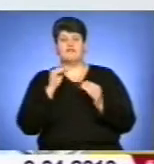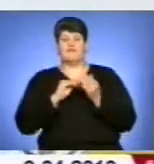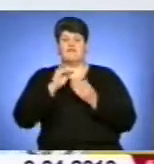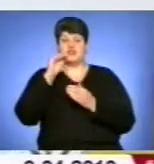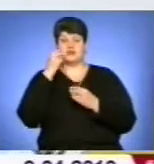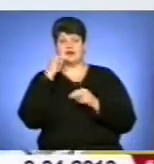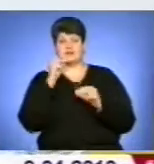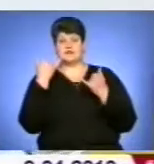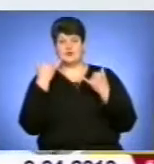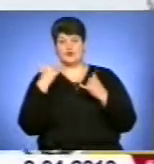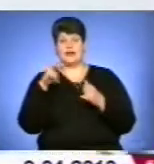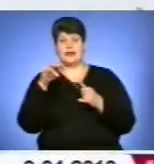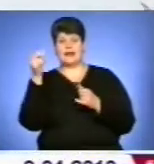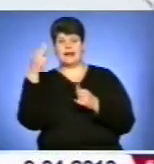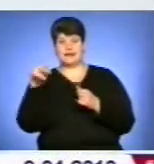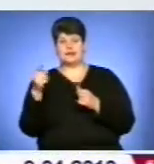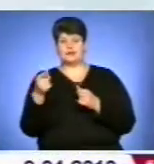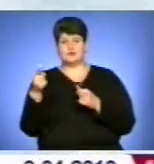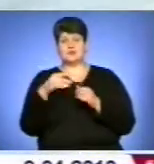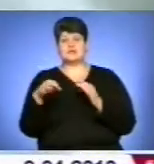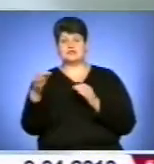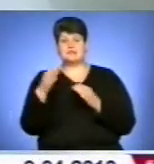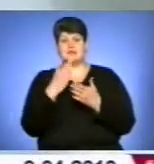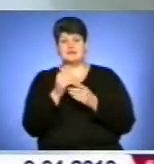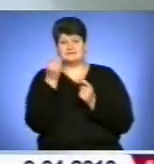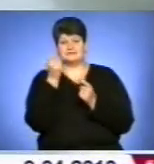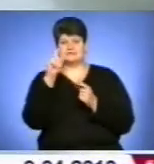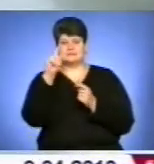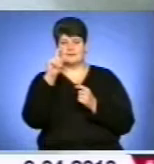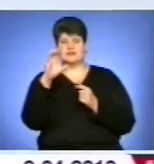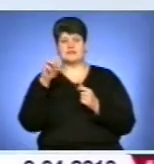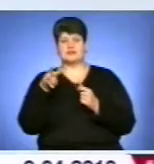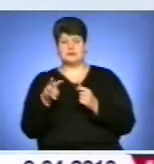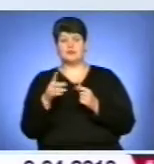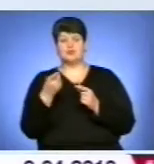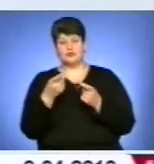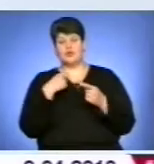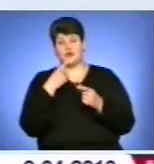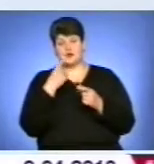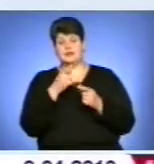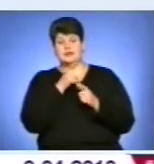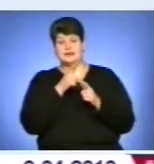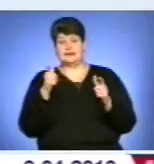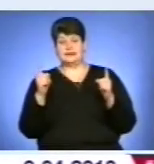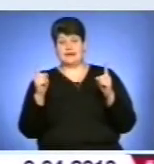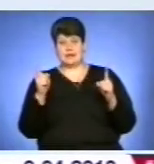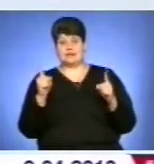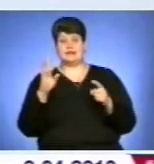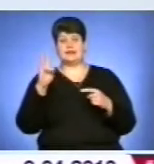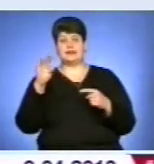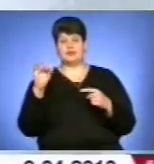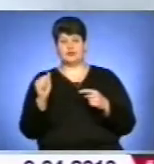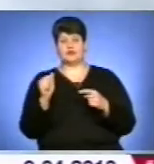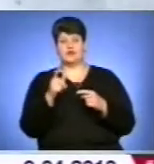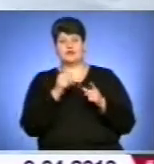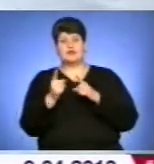ще сьогодні лідовий покрив на тернопільському ставі є у кілька сантиметрів. Тож обґрунтовано, чому традиційні терміни початку нерестового сезону